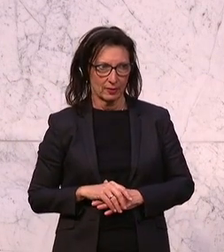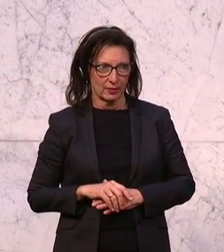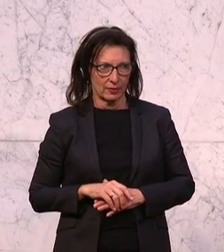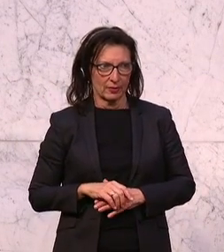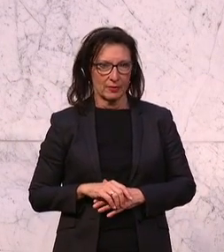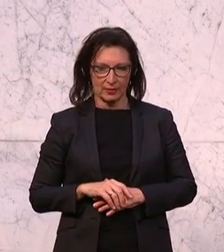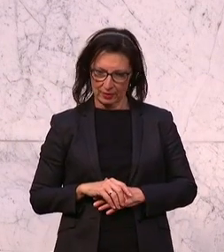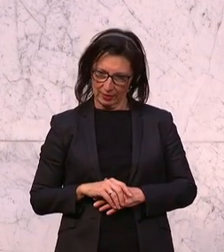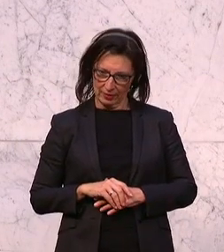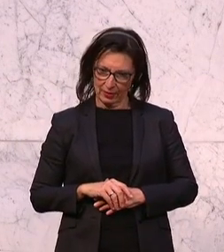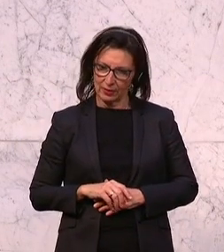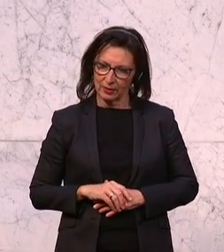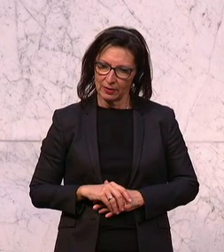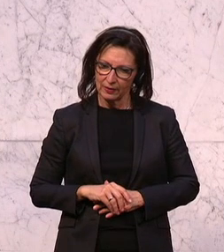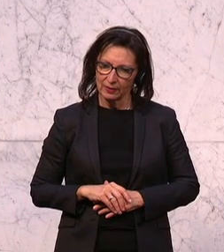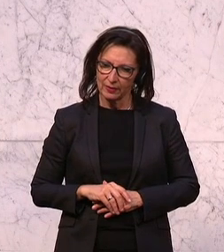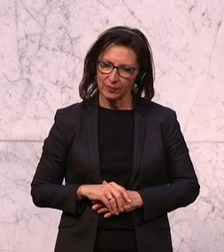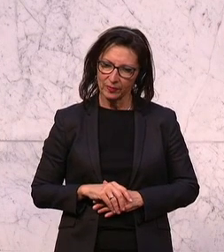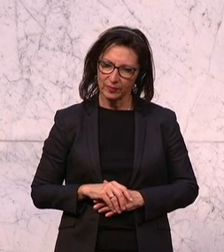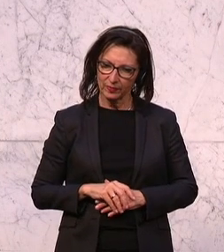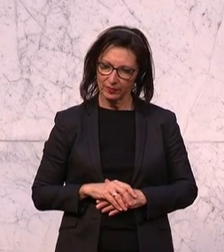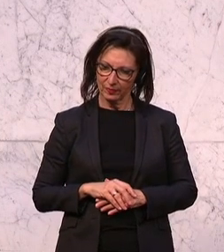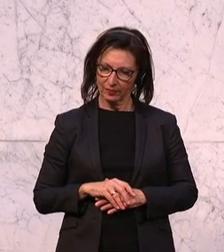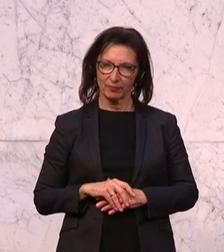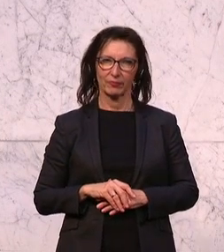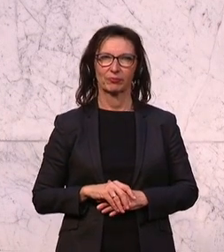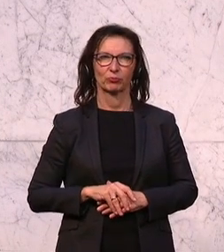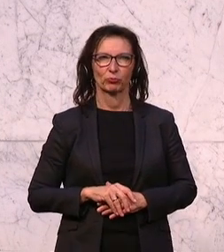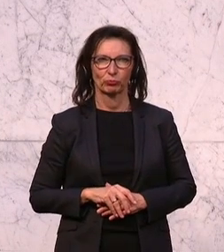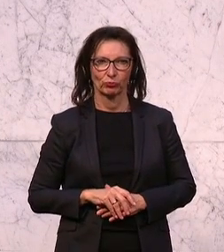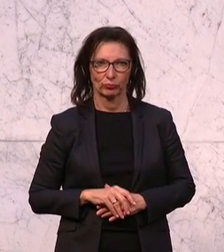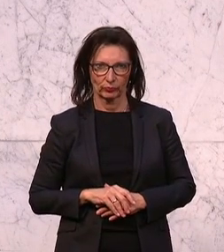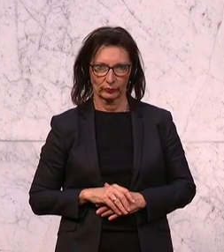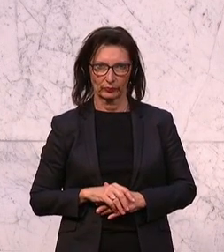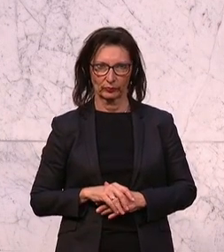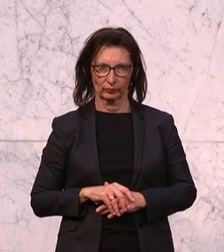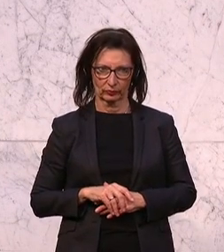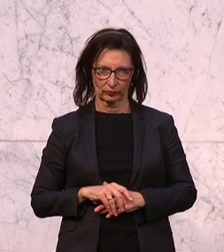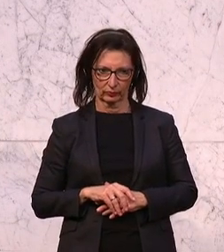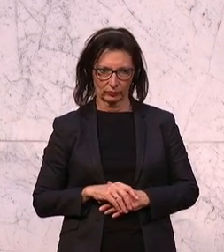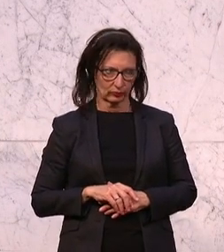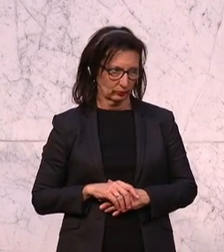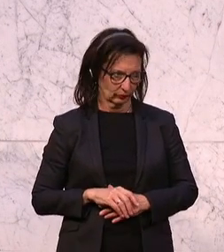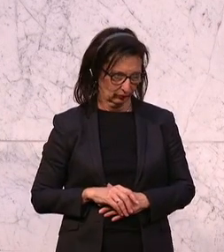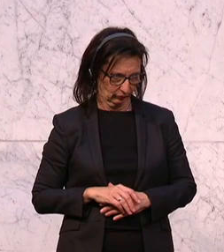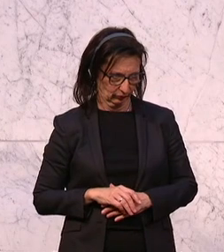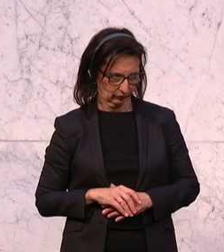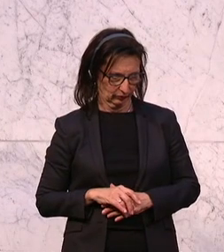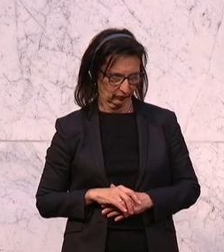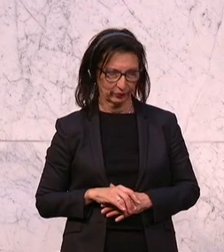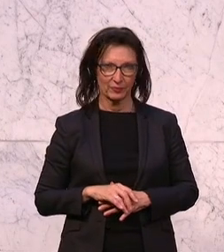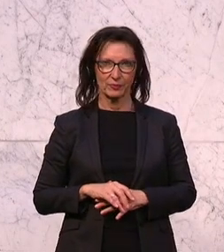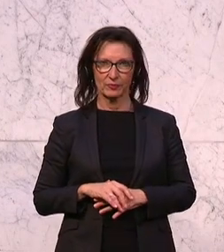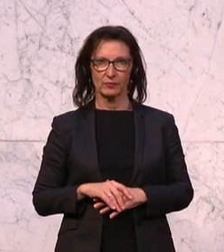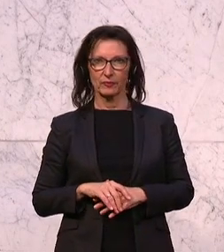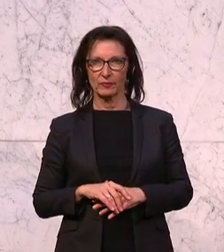Bundeskinderschutzpaket gewünscht, sagt sie. Vor allem eines, das auch offenbar budgetär besser aufgestellt